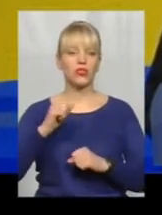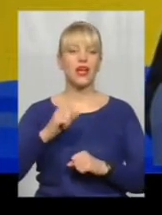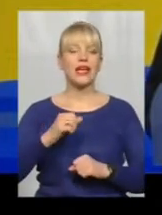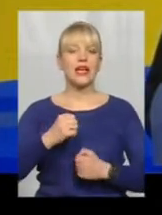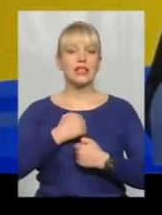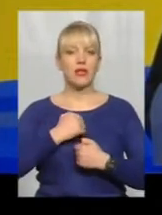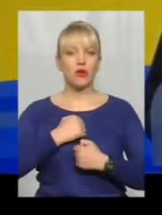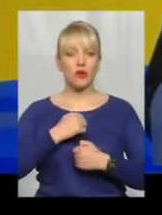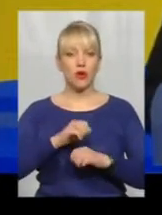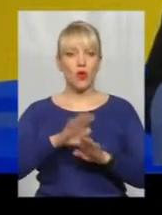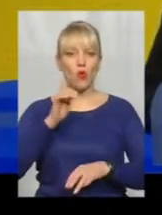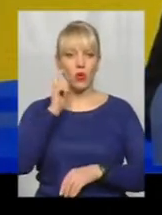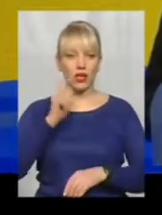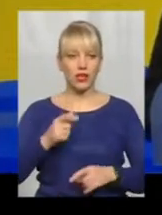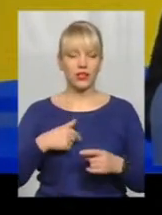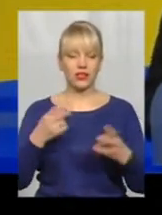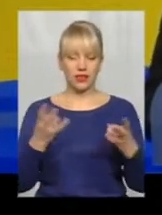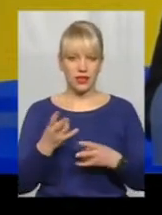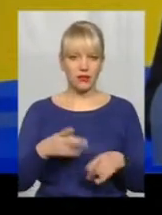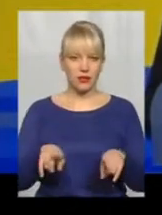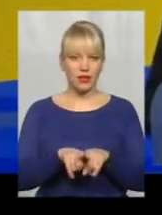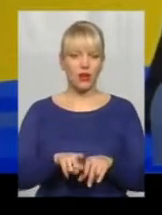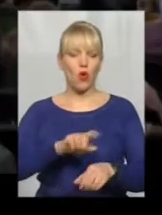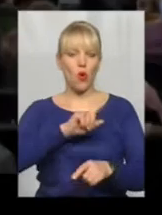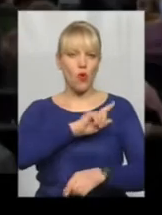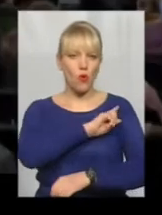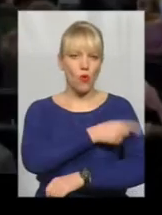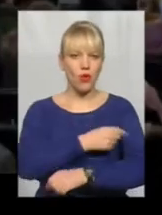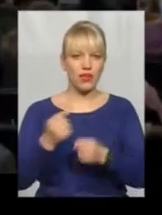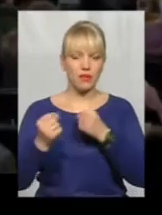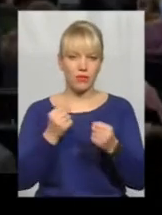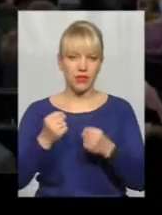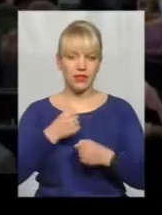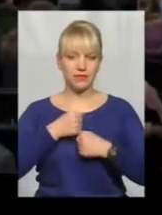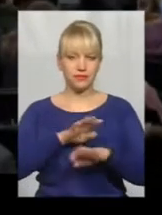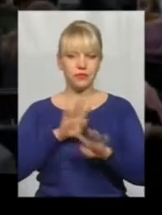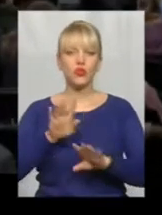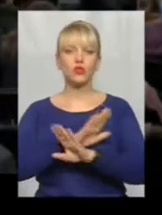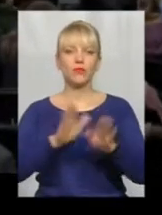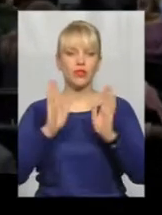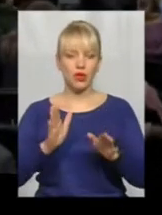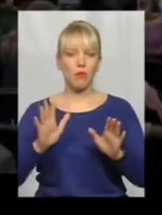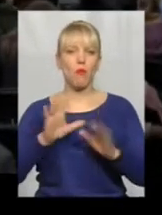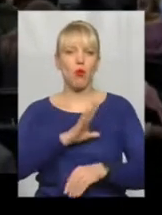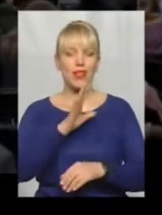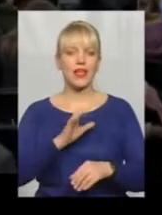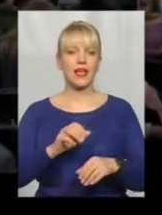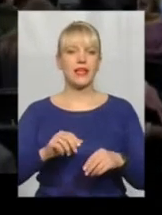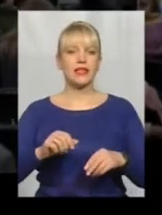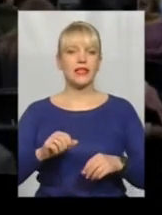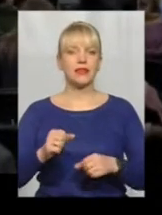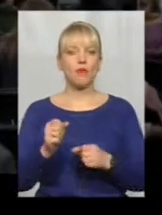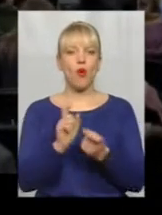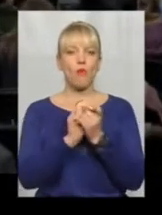Наші Збройні Сили слід укріпити настільки, щоб вони були не лише обороноздатними, але й спроможніми звільнити